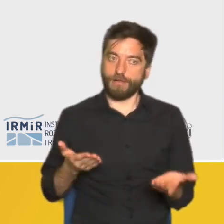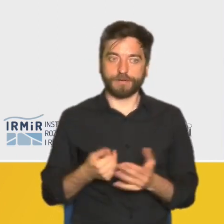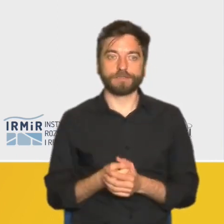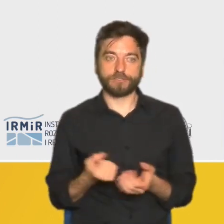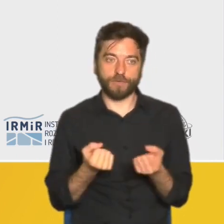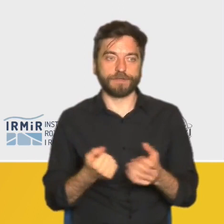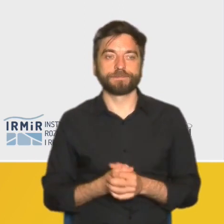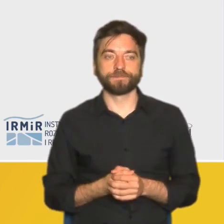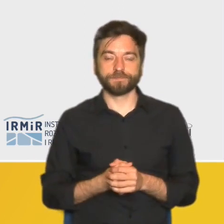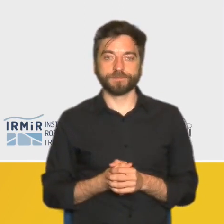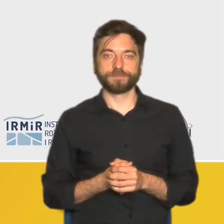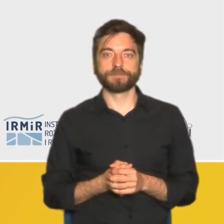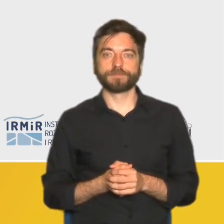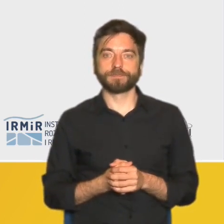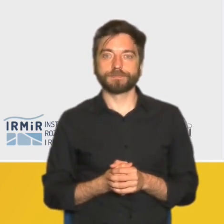infrastrukturalnych.